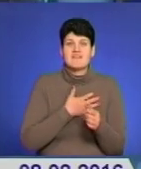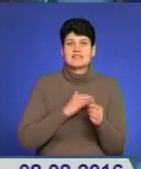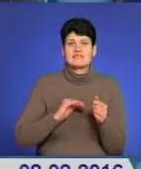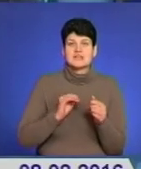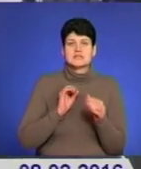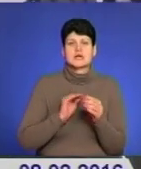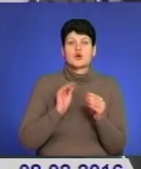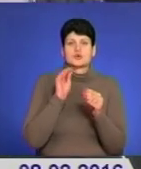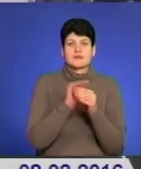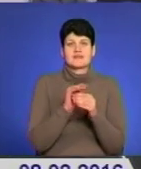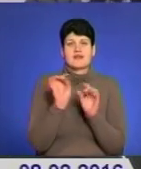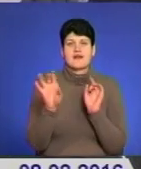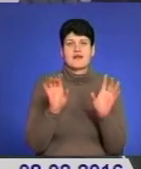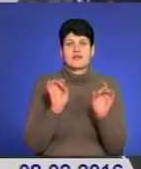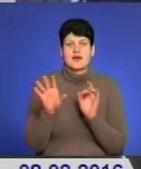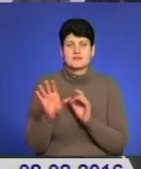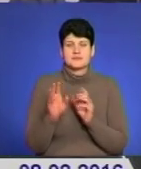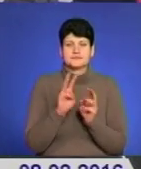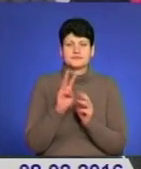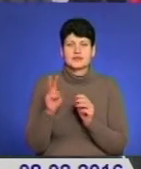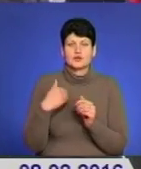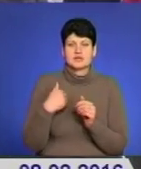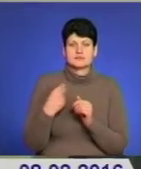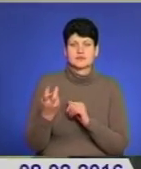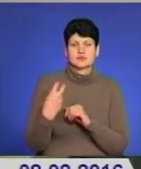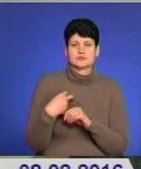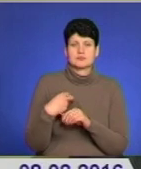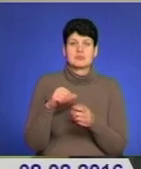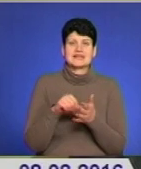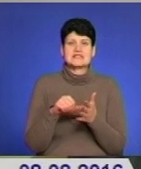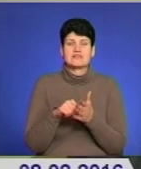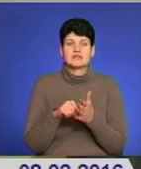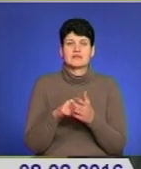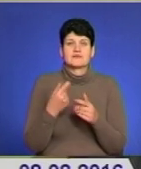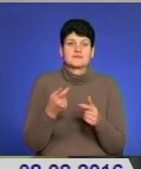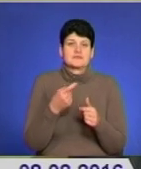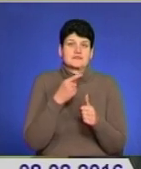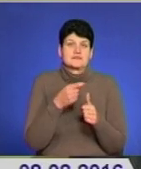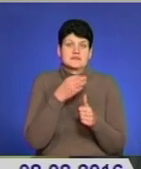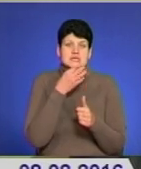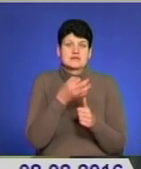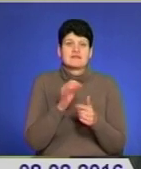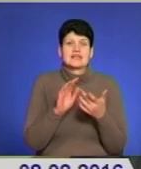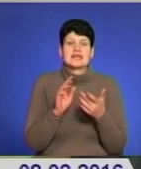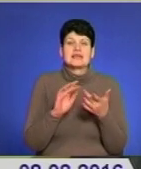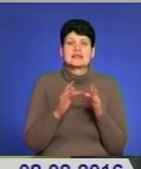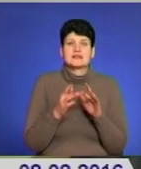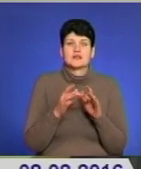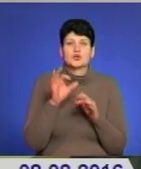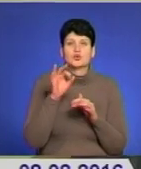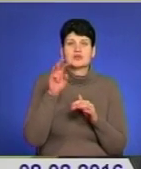сайті. До нас завітав представник, як він представився, представник інтернет-ресурсу